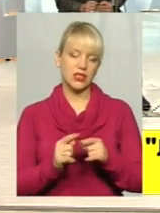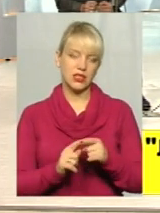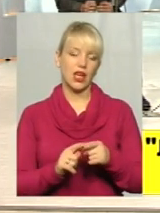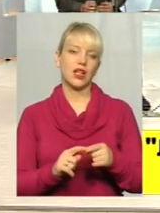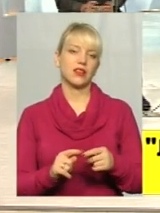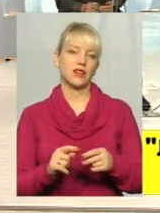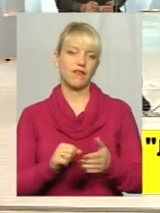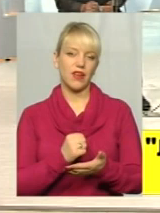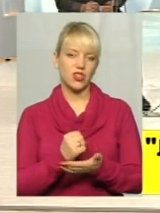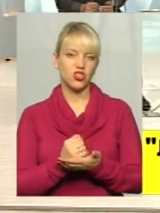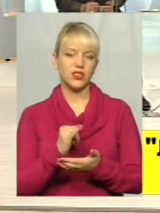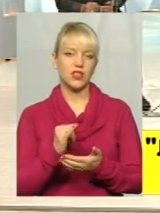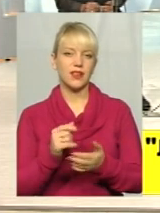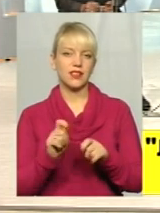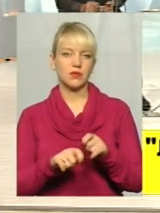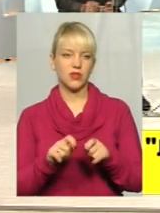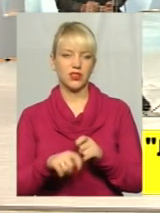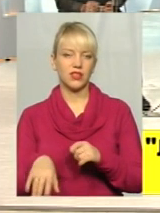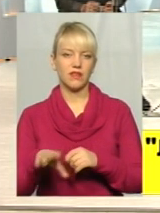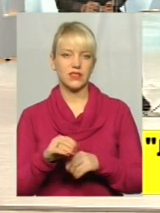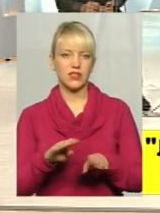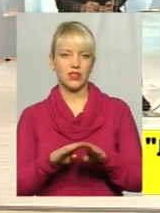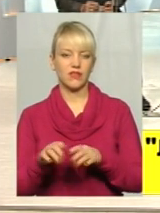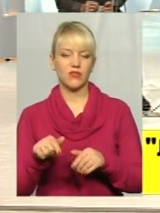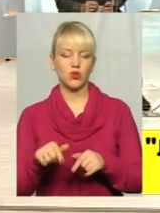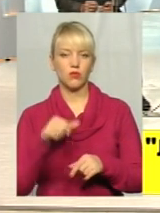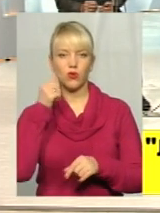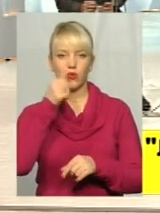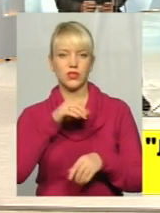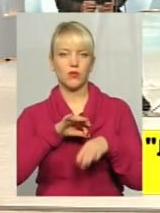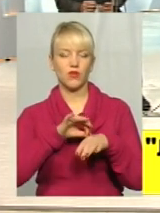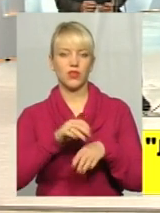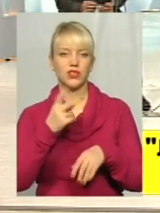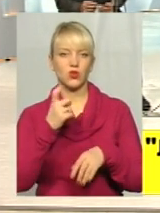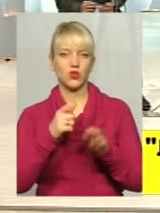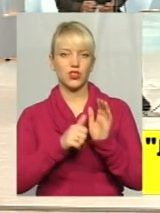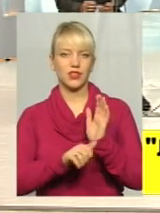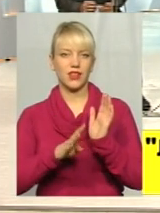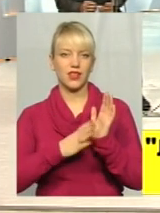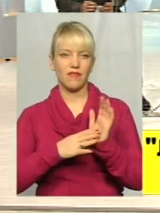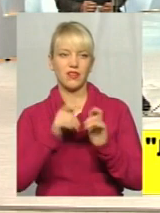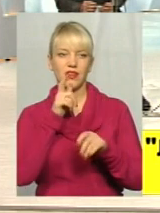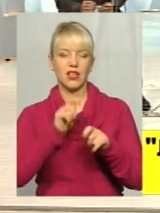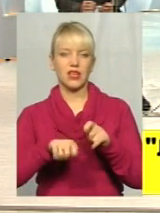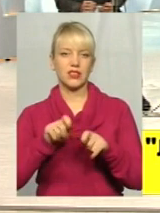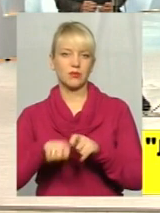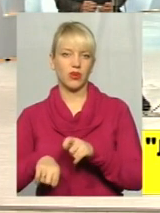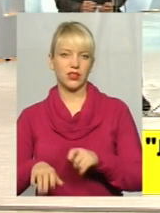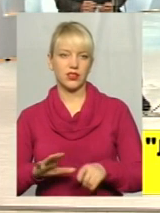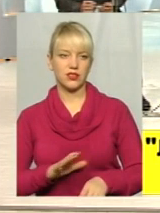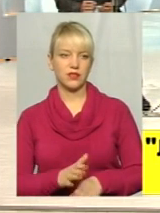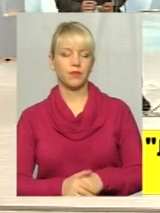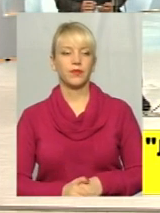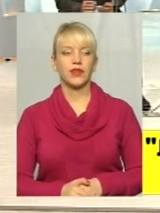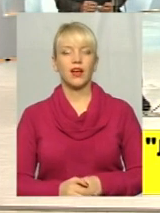експертиз на всі ці ліфти. Ми провели в цьому році 169 експертиз ліфтів. Олександр Фірійович, скажіть, будь ласка,